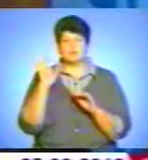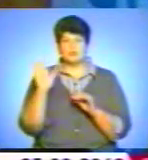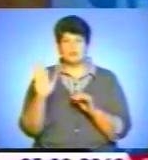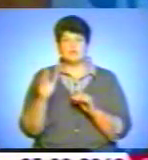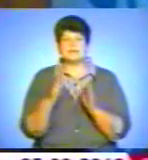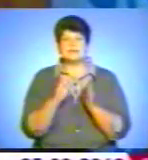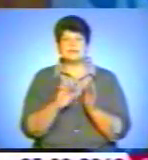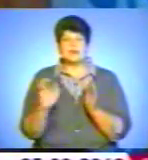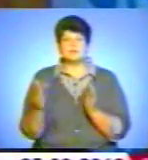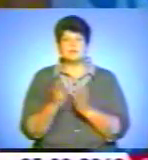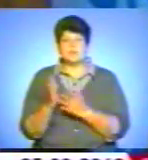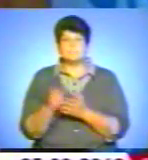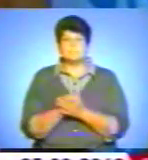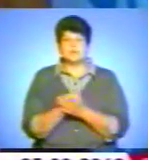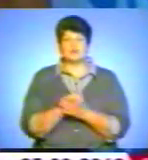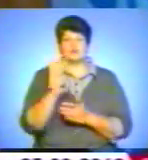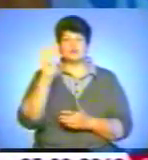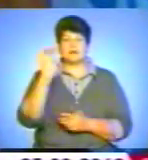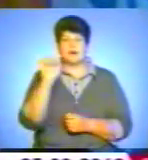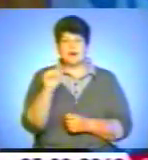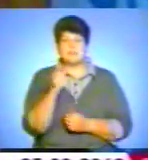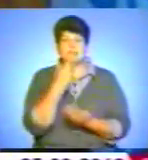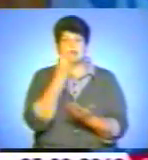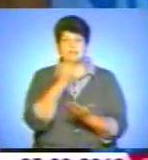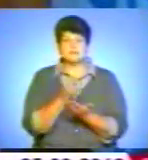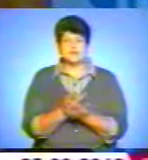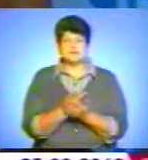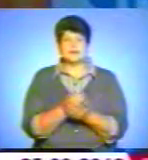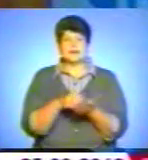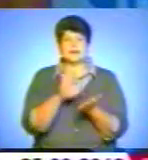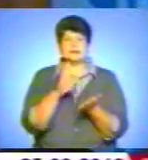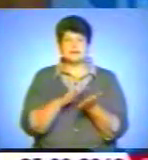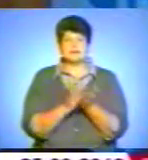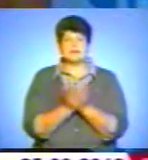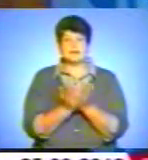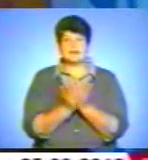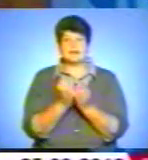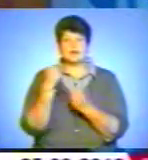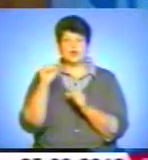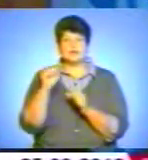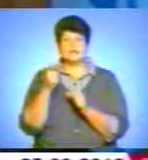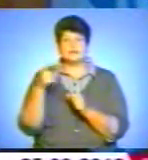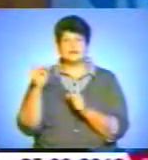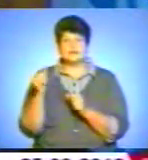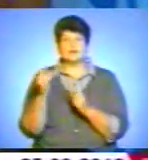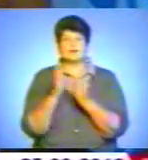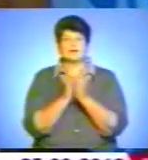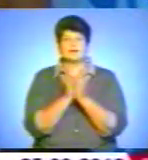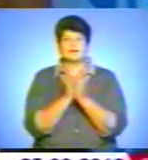бібліотеці по миру 4А презентація і реєстрація книги рекорду Гіннесу, книги велетня.